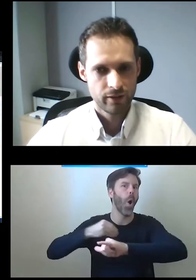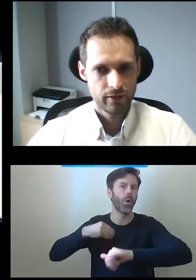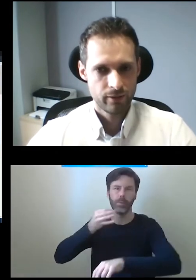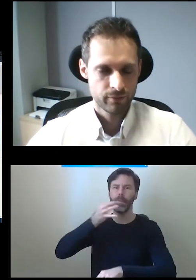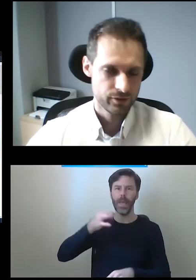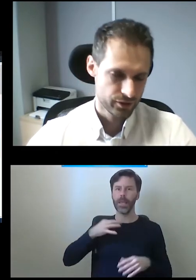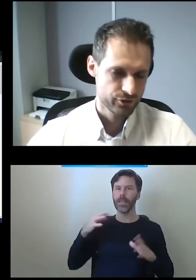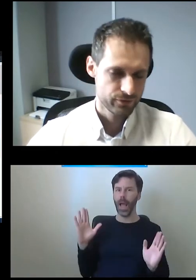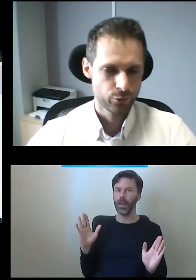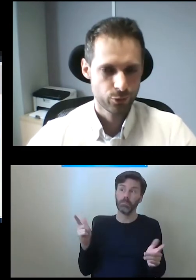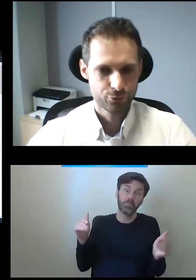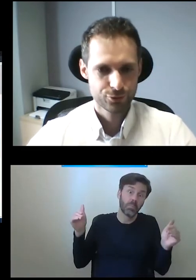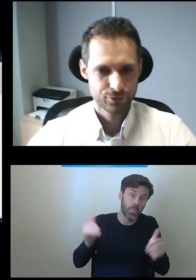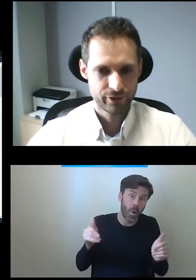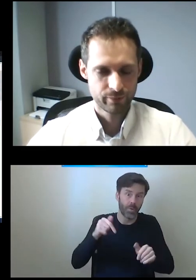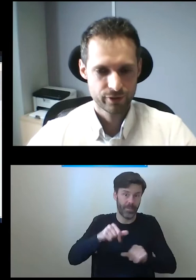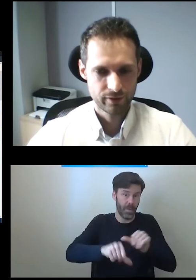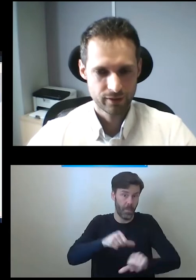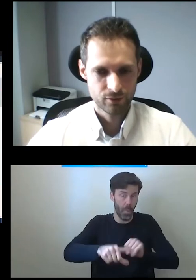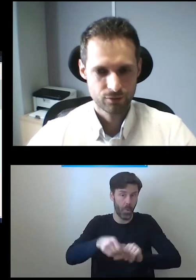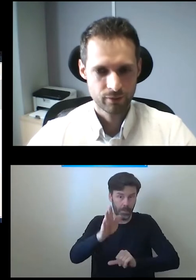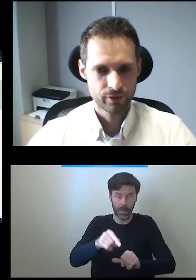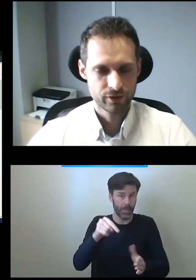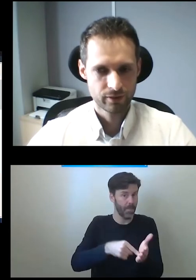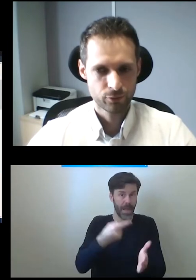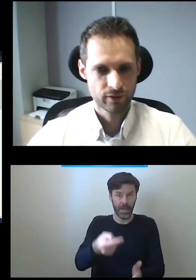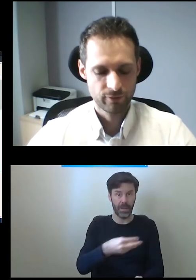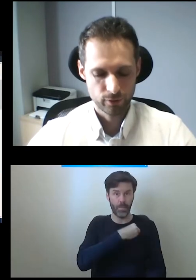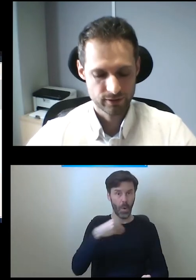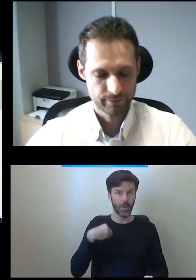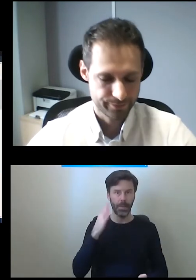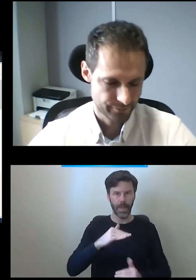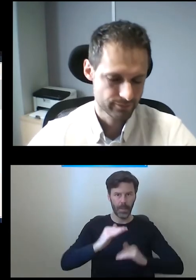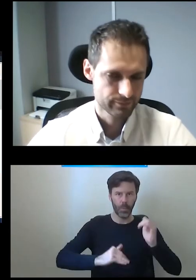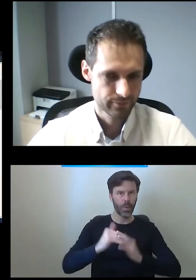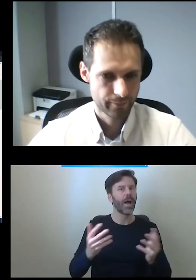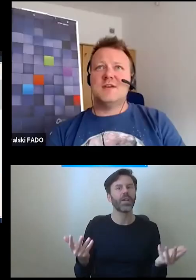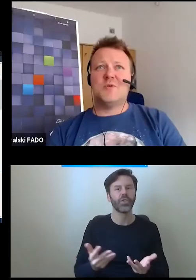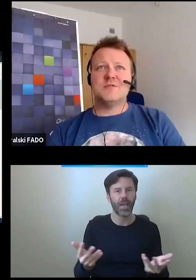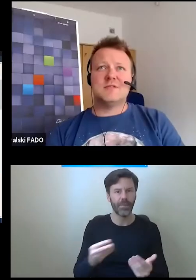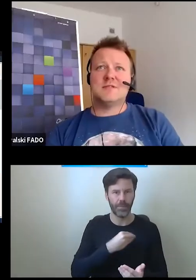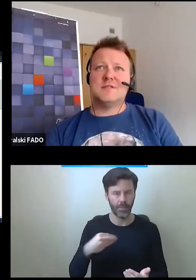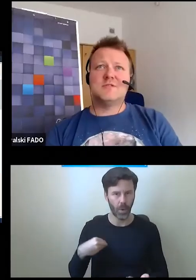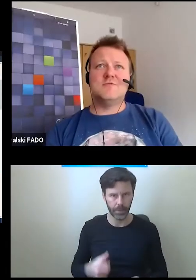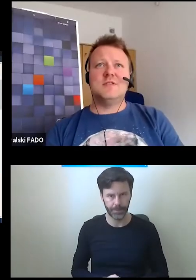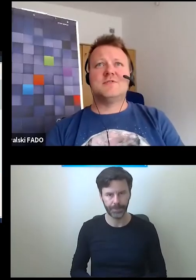I, i mam nadzieję, że już w tym roku już będzie pierwsza winda, która, która będzie montowana w Polsce. Czy winda w Polsce, czy winda w